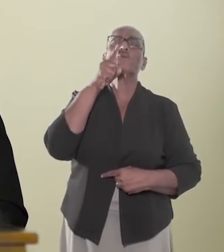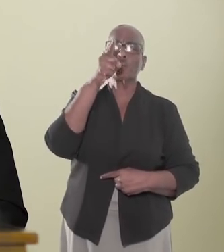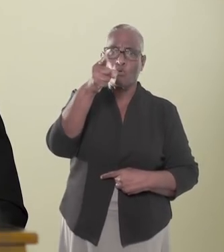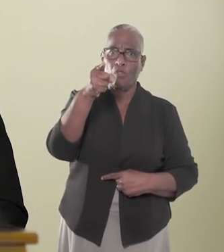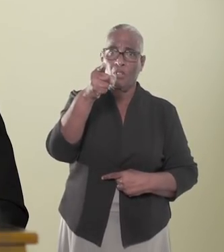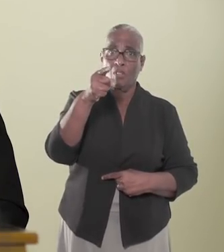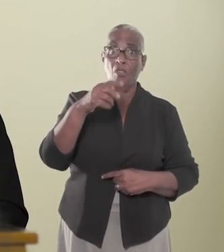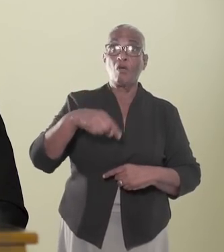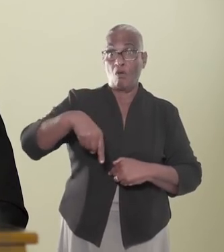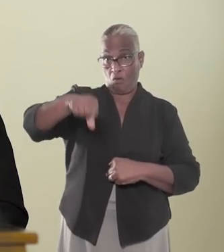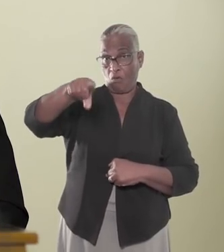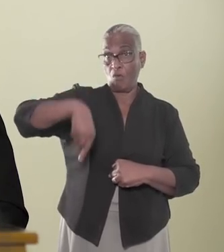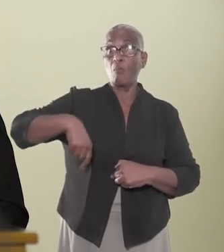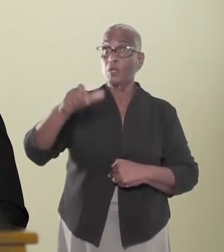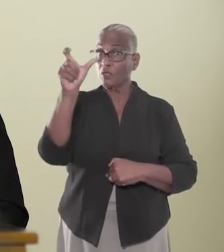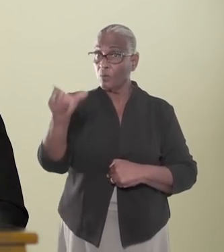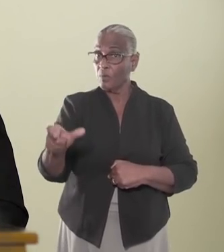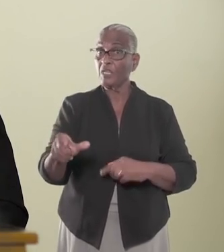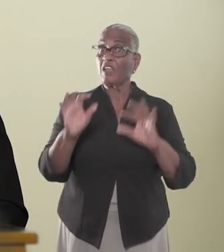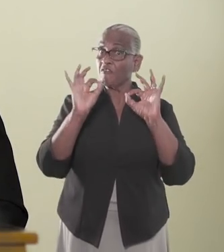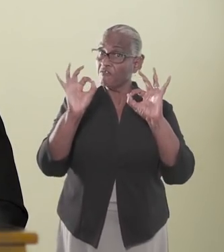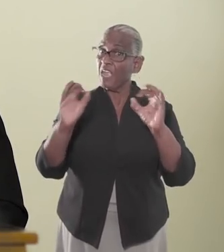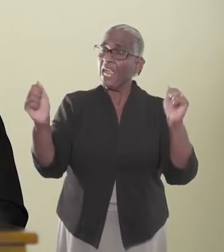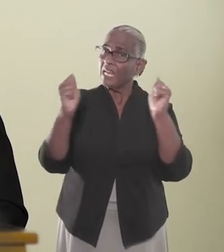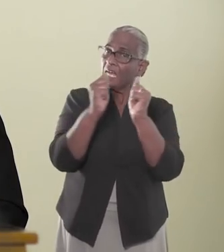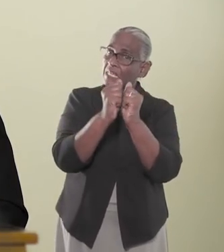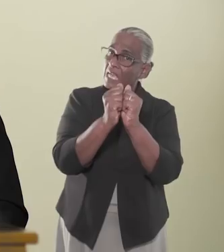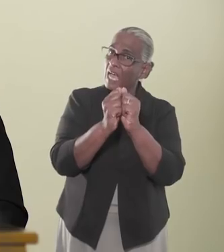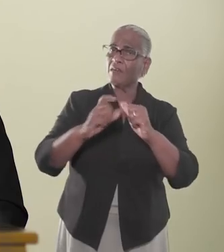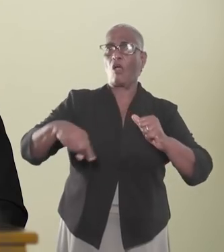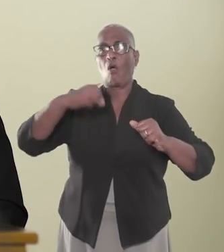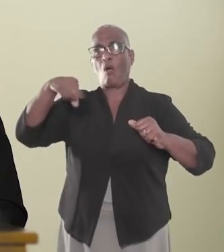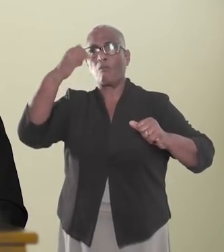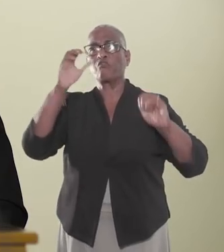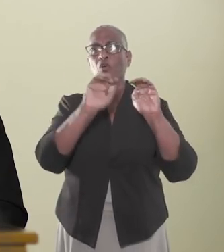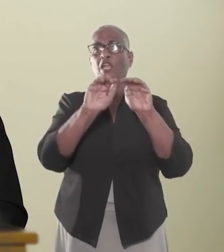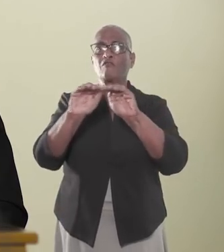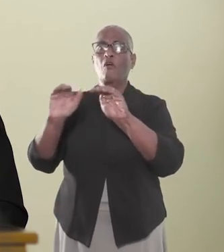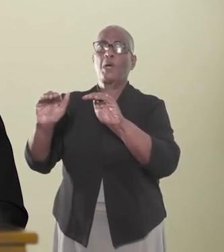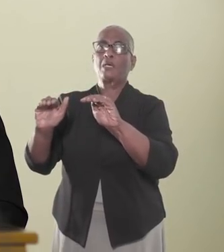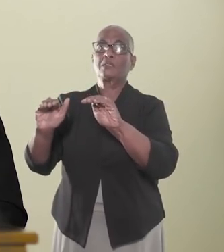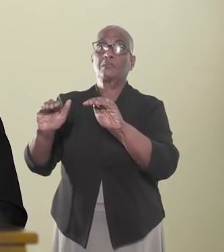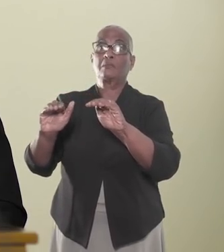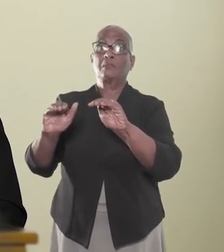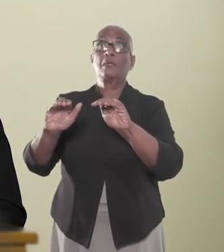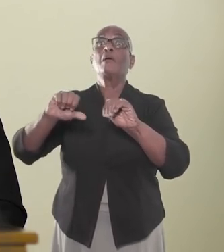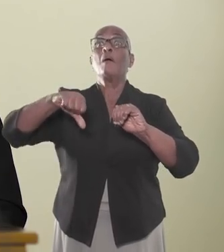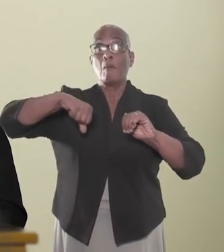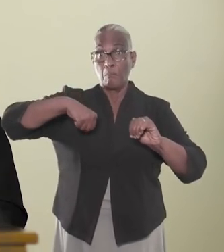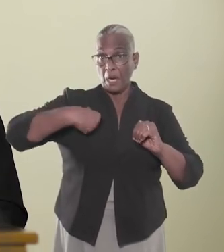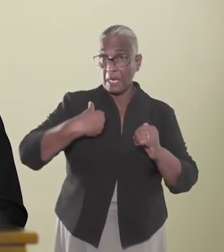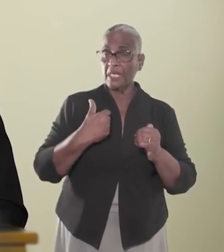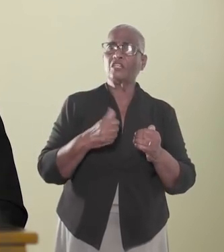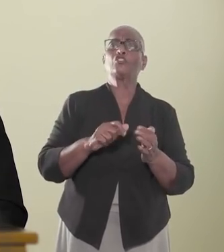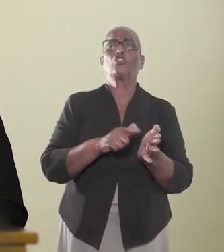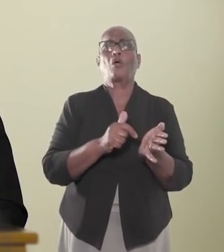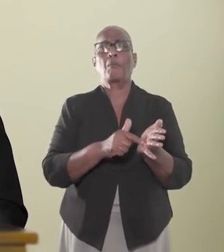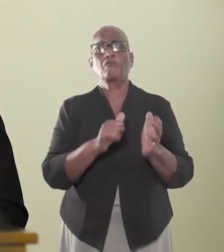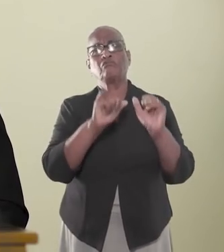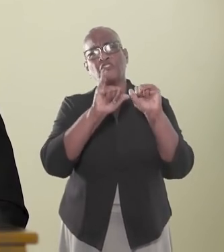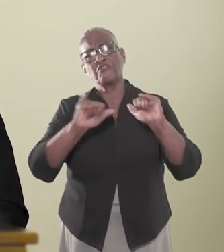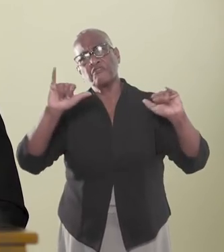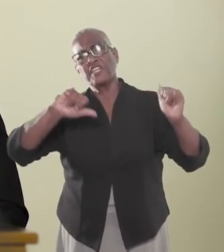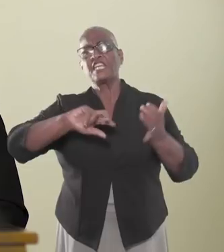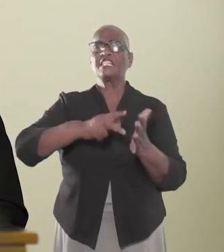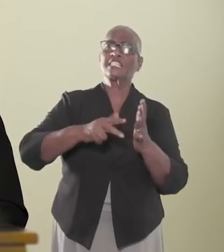De komende weken zal de voorlichting rond de COVID-19 veiligjaareinde opgevoerd moeten worden. Vast staat dat wij de